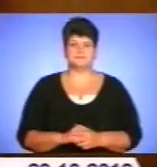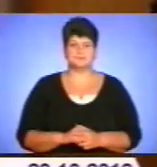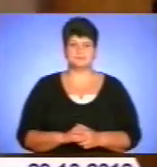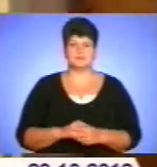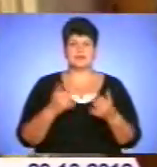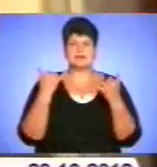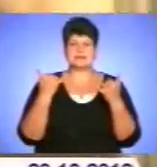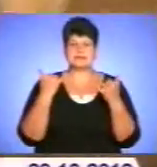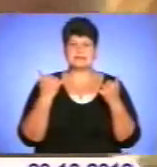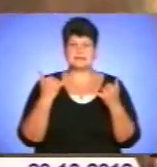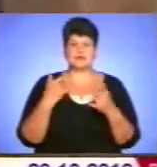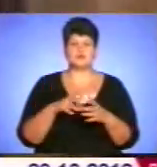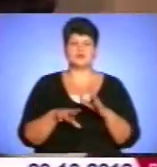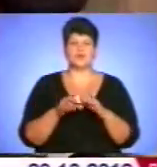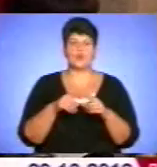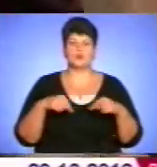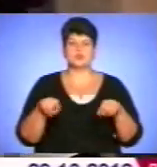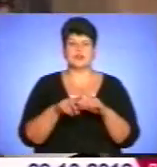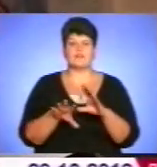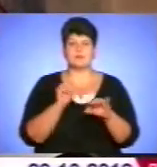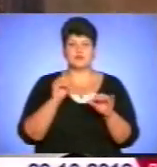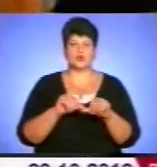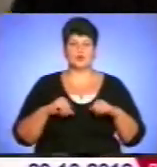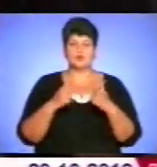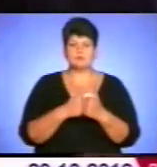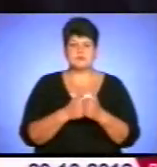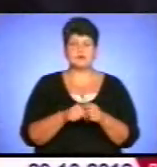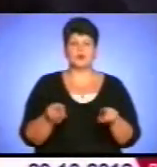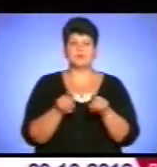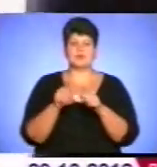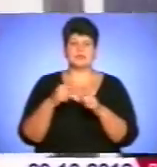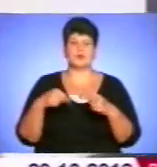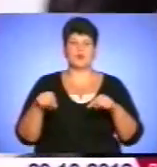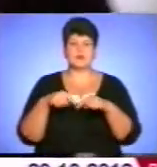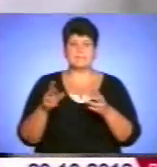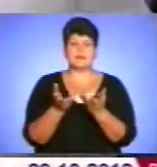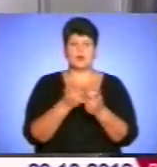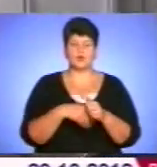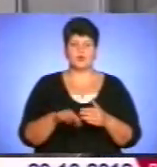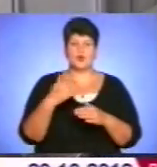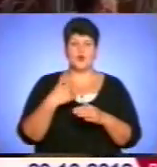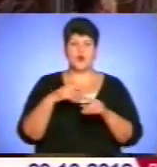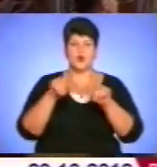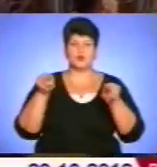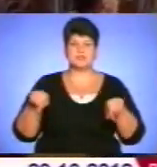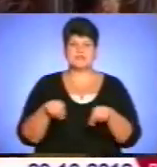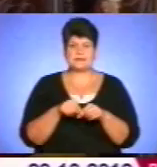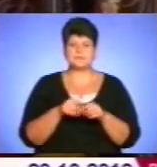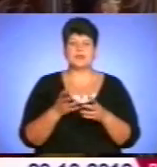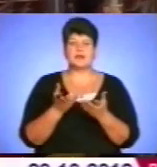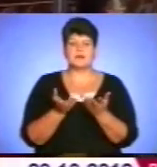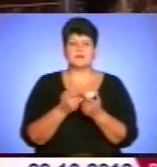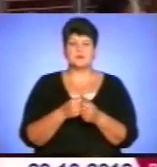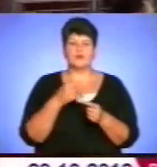Зараз в окружних виборчих комісіях одномандатних округів підраховують голоси. Представник комітету виборців відзначає